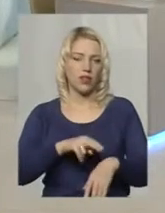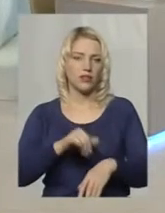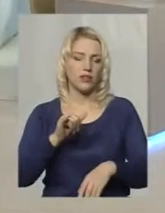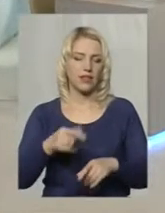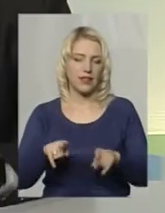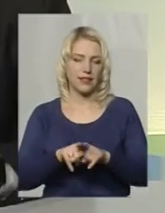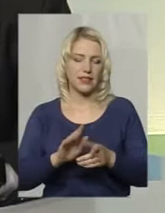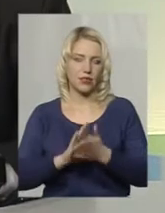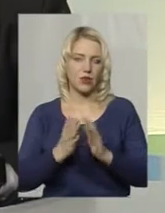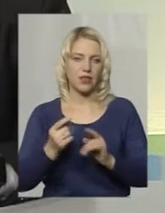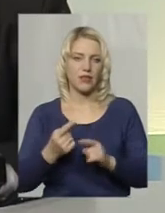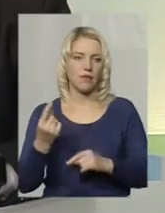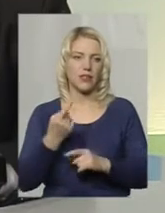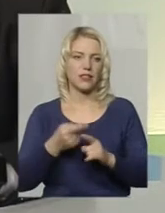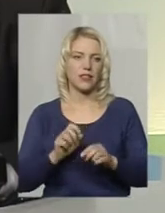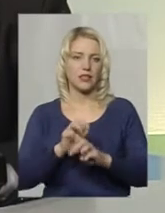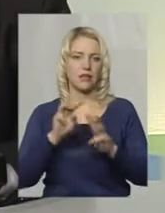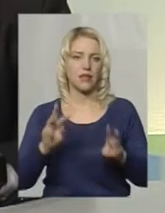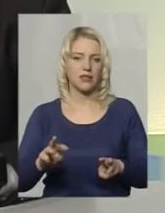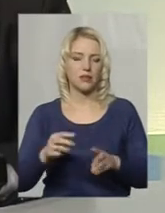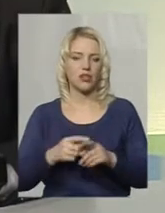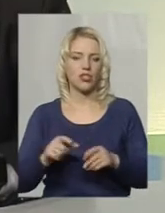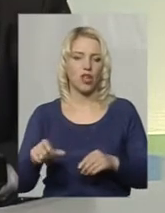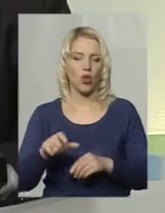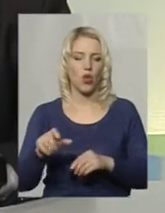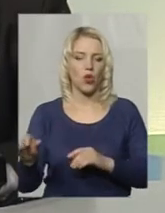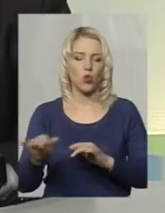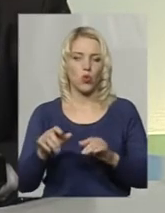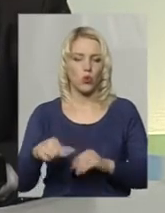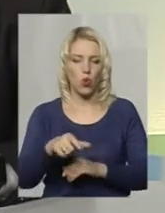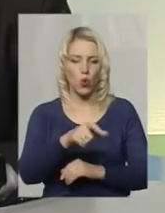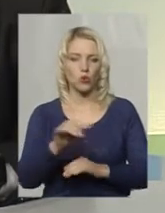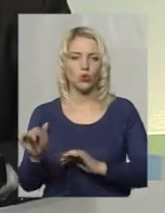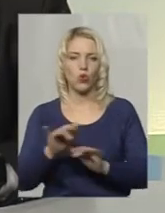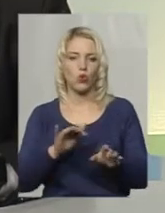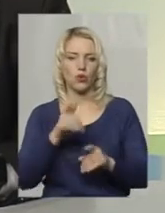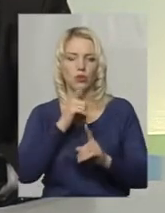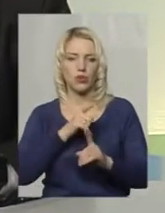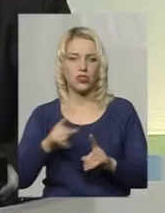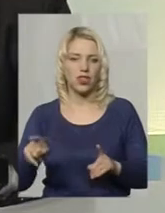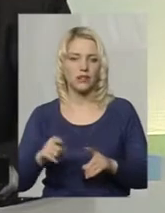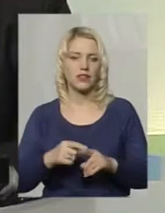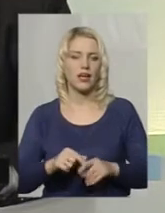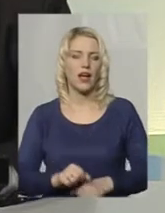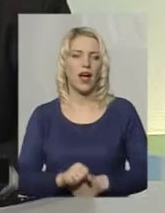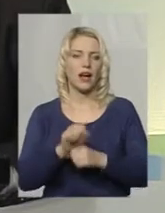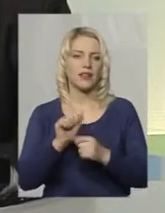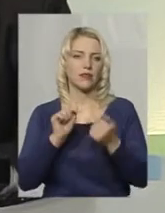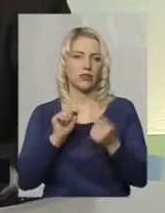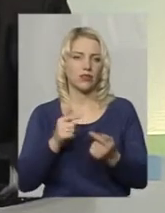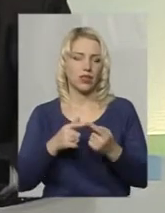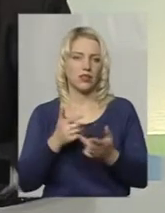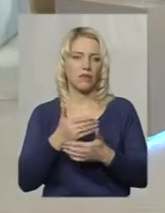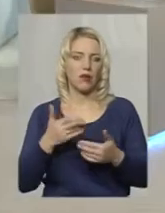Перш за все, це забезпечення дорожнього руху та безпеки під час такого виду мирних зібрань, або акції протесту, можна сказати так. Тобто, ми